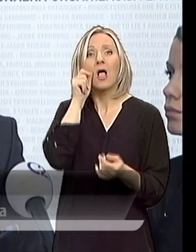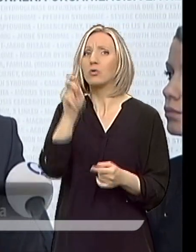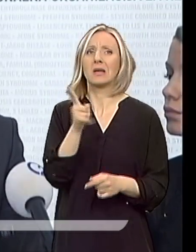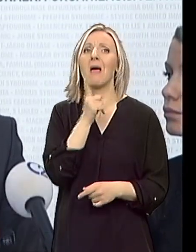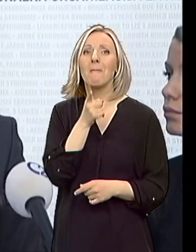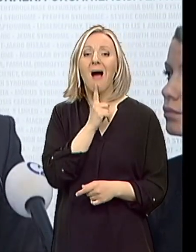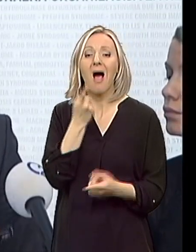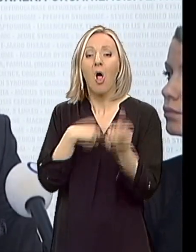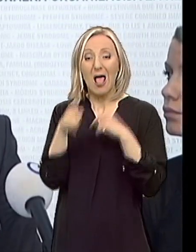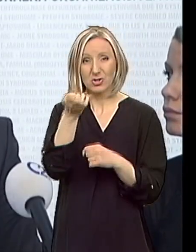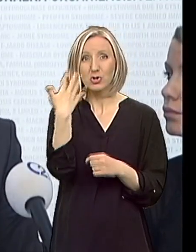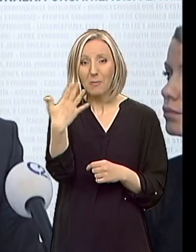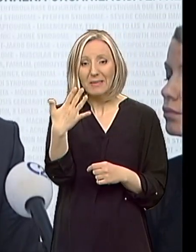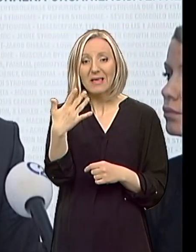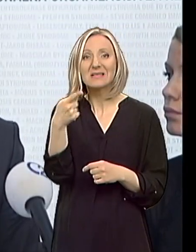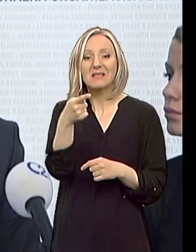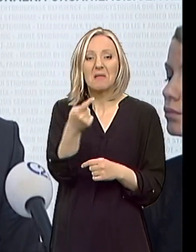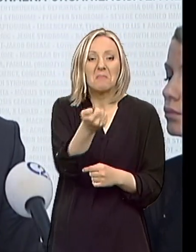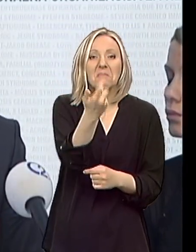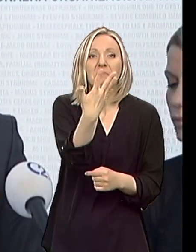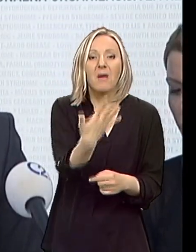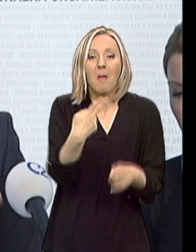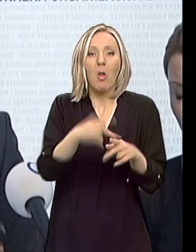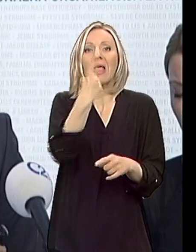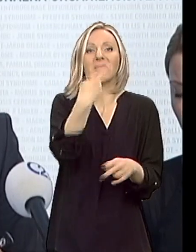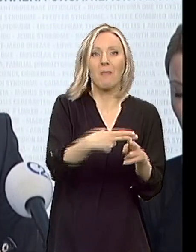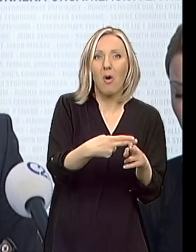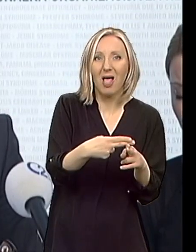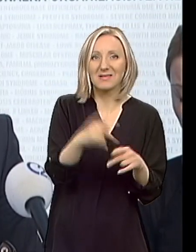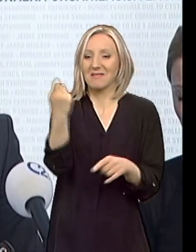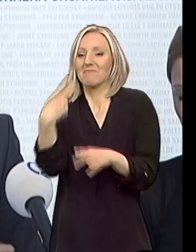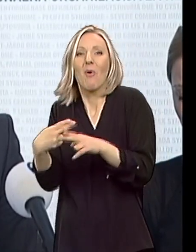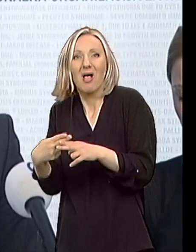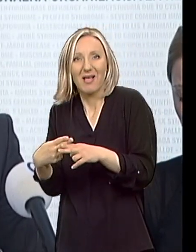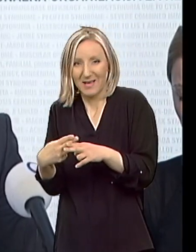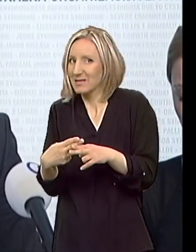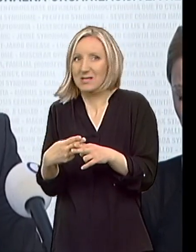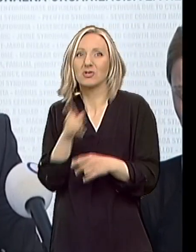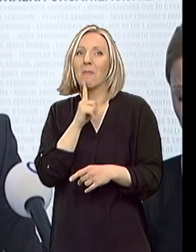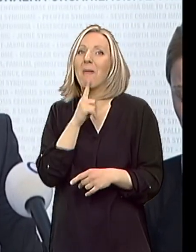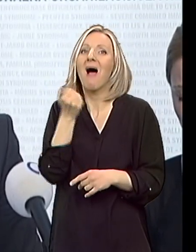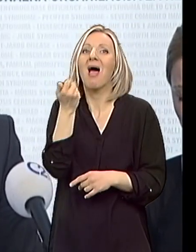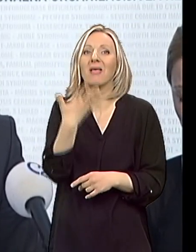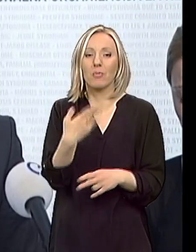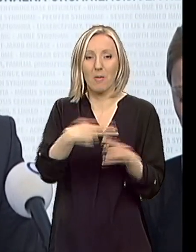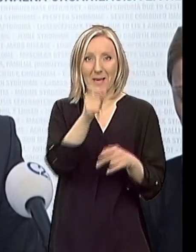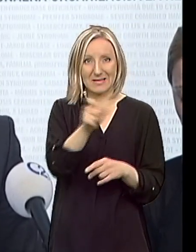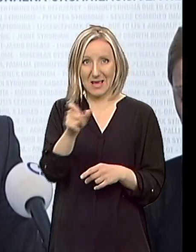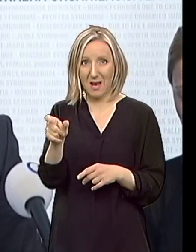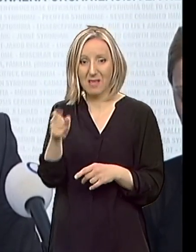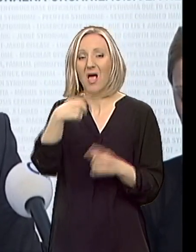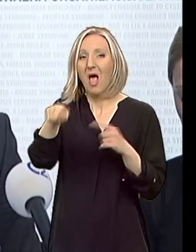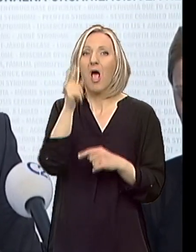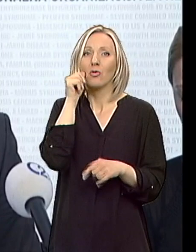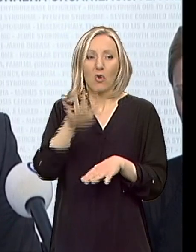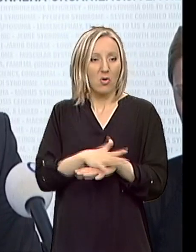Ali bolaju od jedne od oko 7 hiljada redkih bolesti. Dakle, od svake od tih redkih bolesti boloje mali broj pacijenata. ti ljudi se vrlo